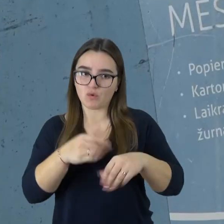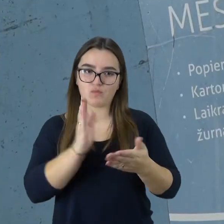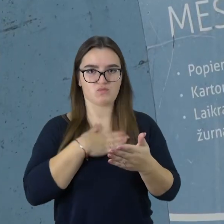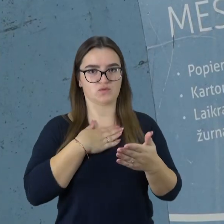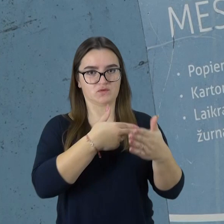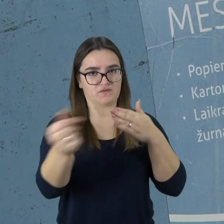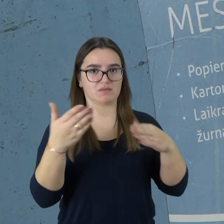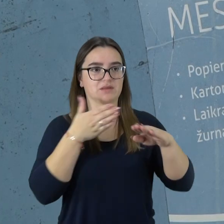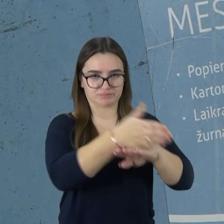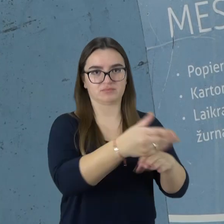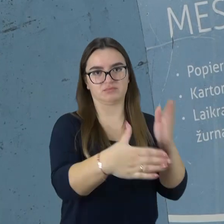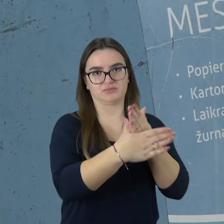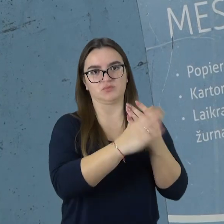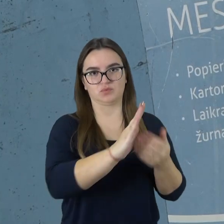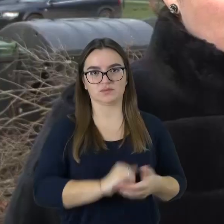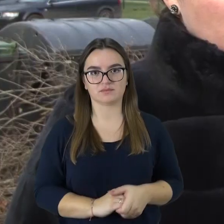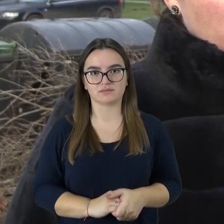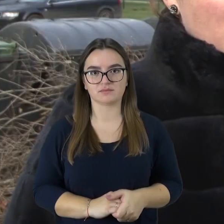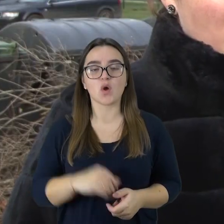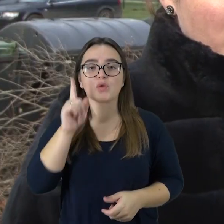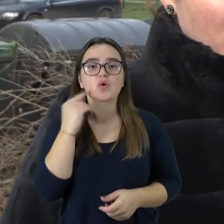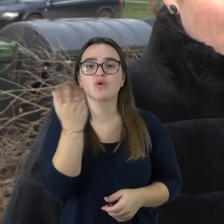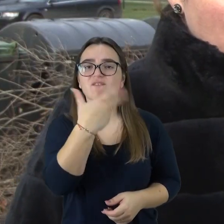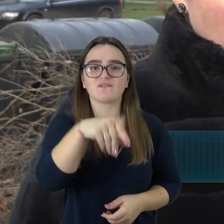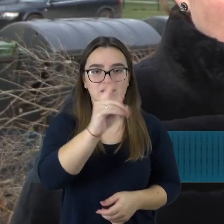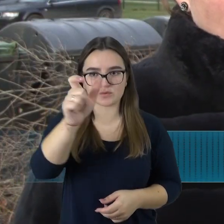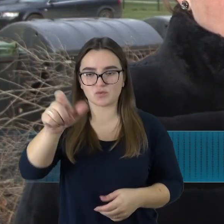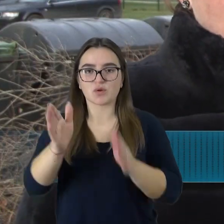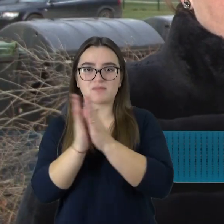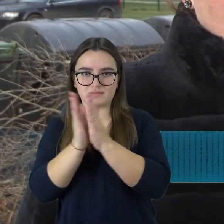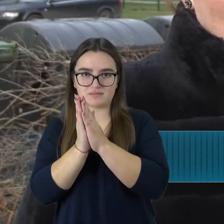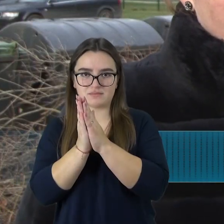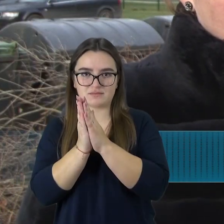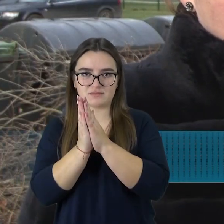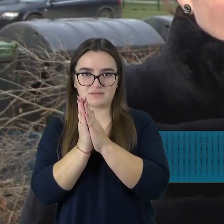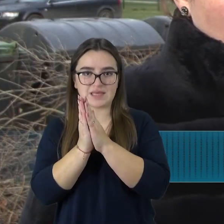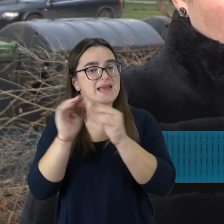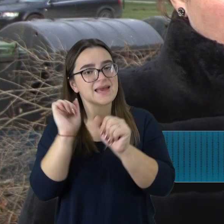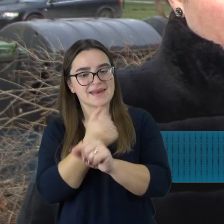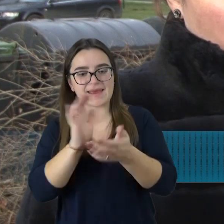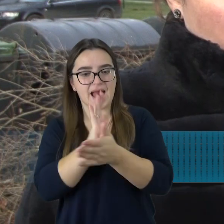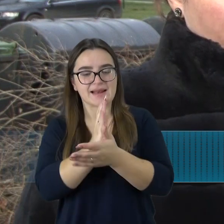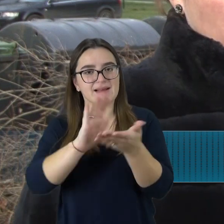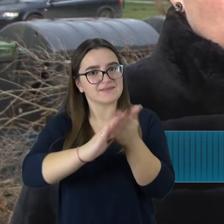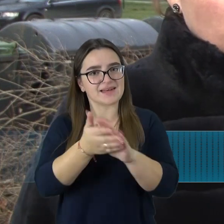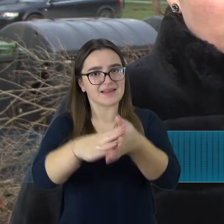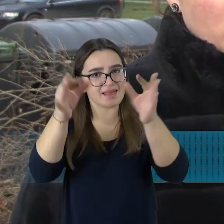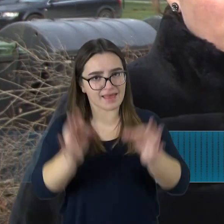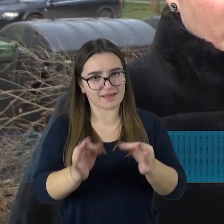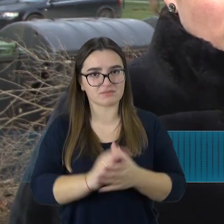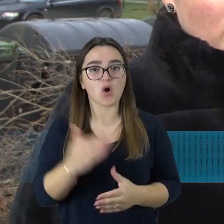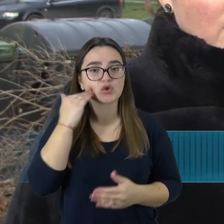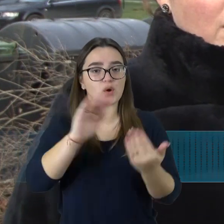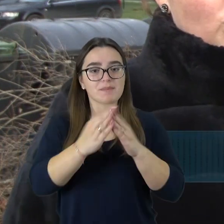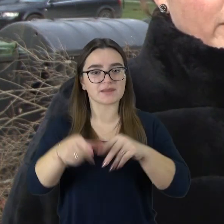Labai prašome gyventojų būti sąmoningais ir pasirūpinti teisingų atliekų tvarkimų. O šiuliu